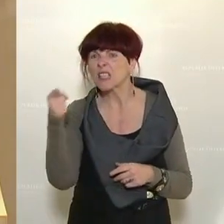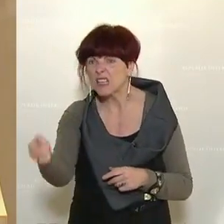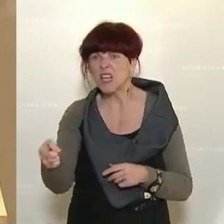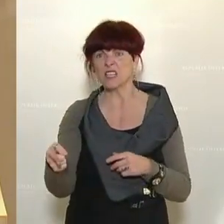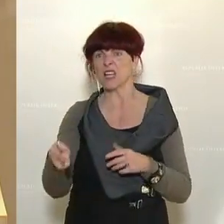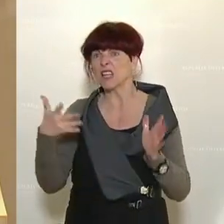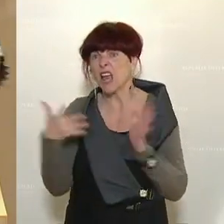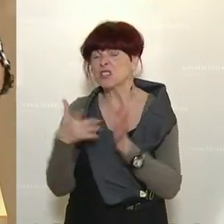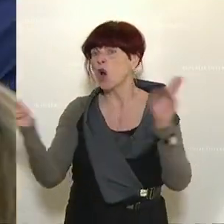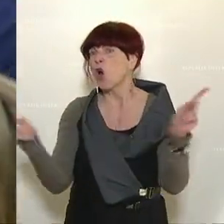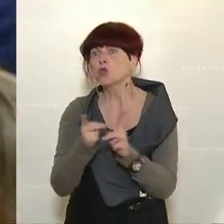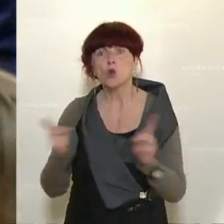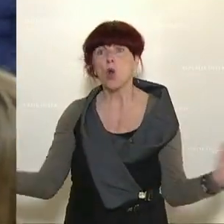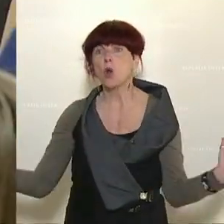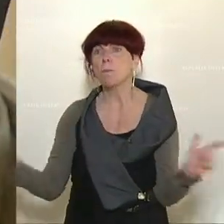nicht verstehen.